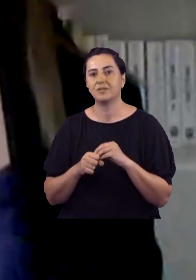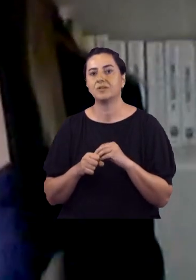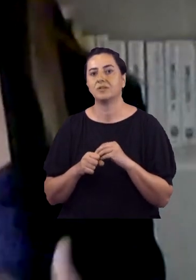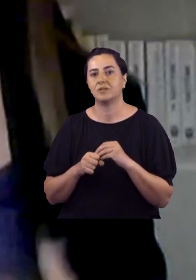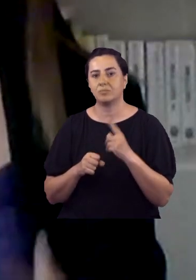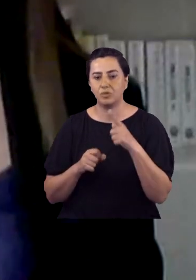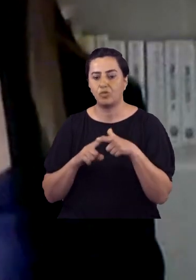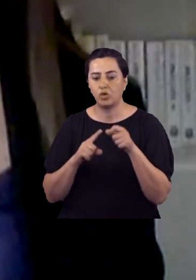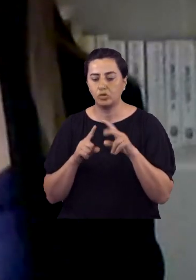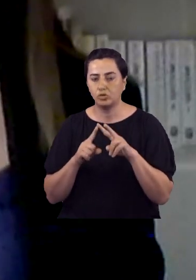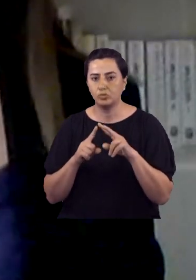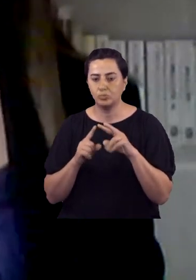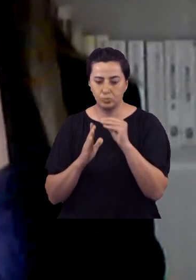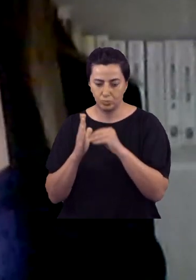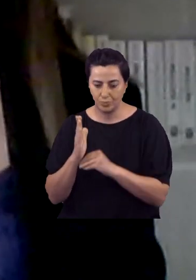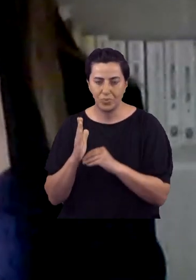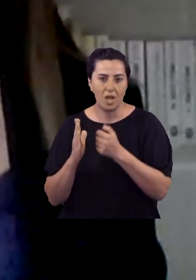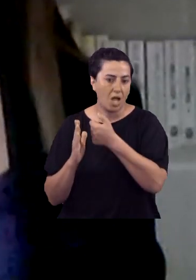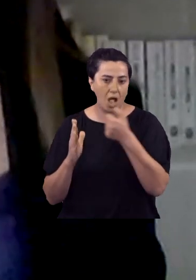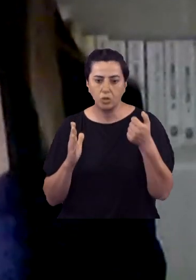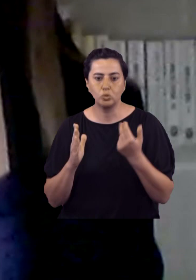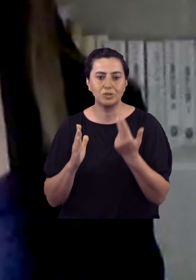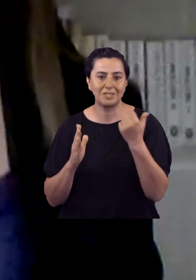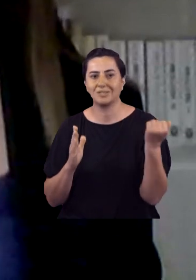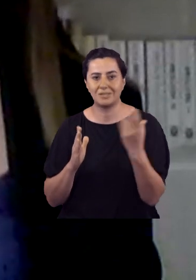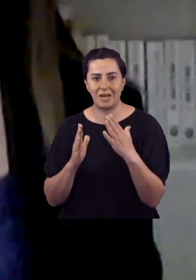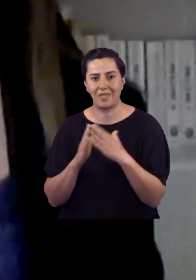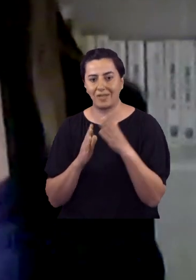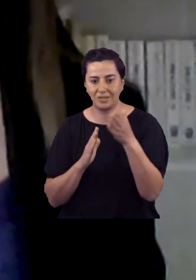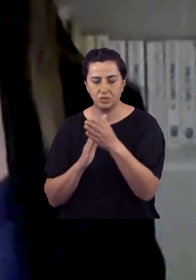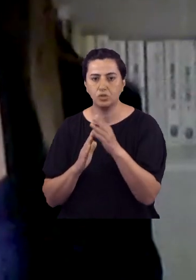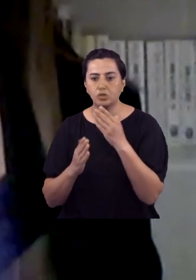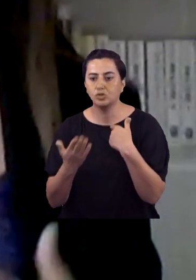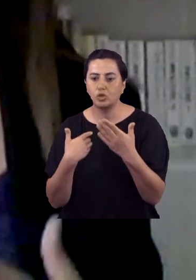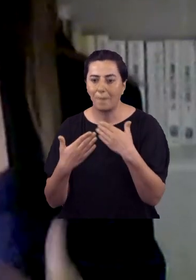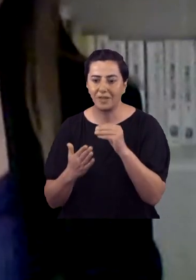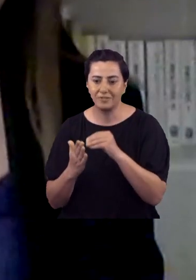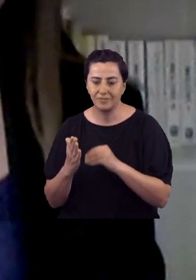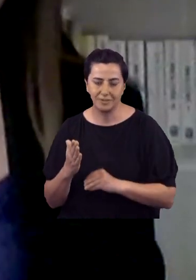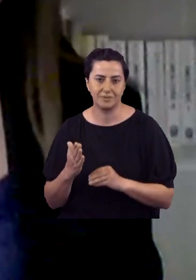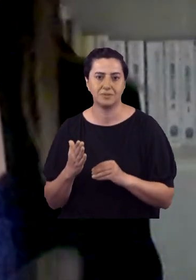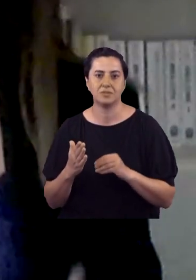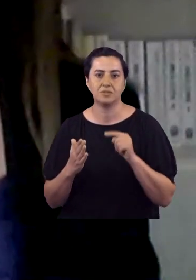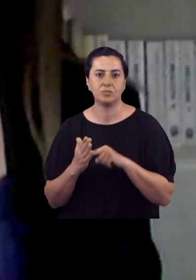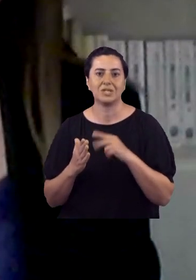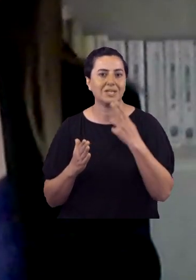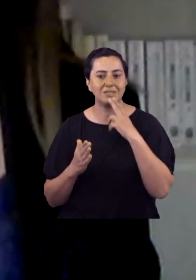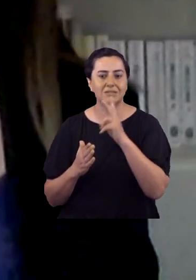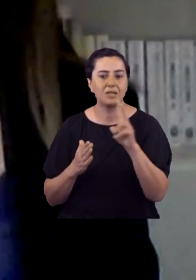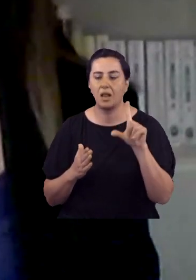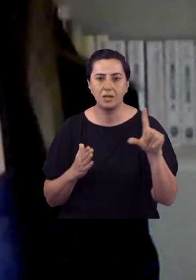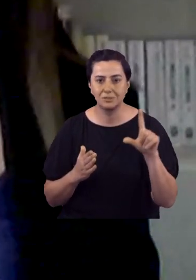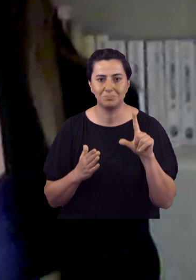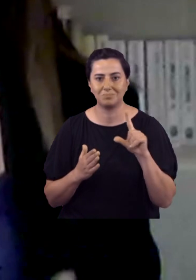beraber bir form oluşturduk. Ve 607 hane ile kadınlara sohbet yasanasına doldurmuş bir formdu bunlar. Bunlar daha çok kadınların